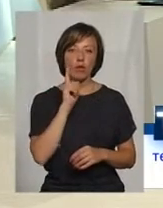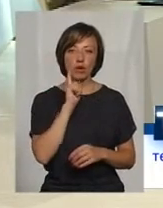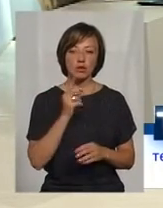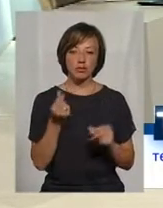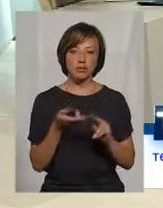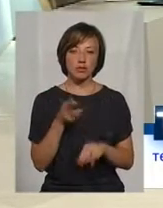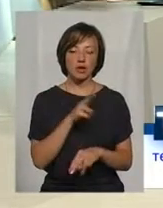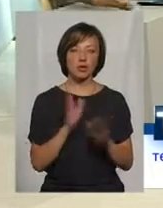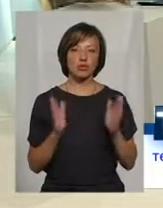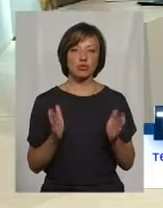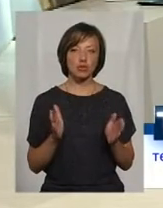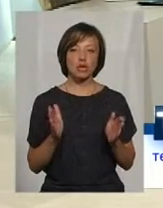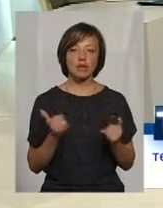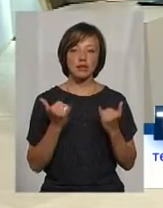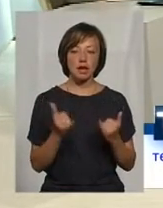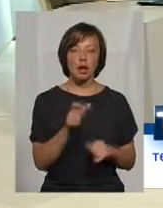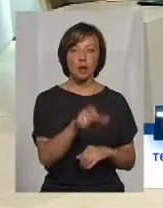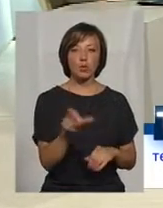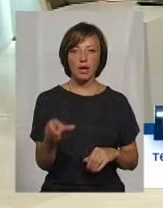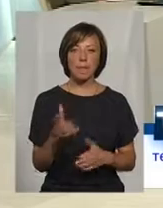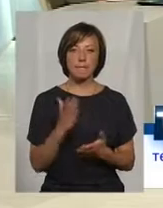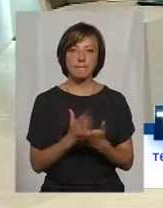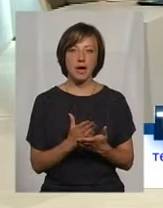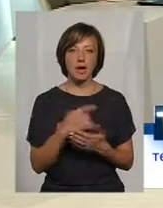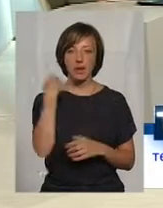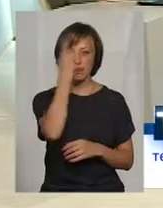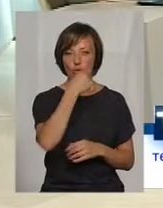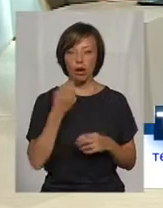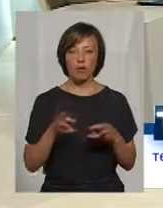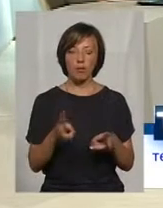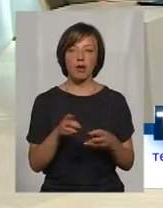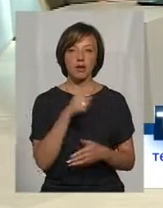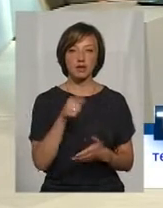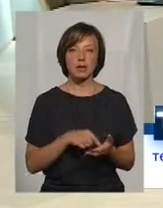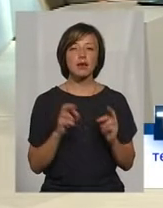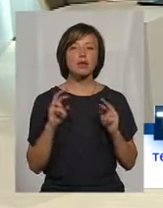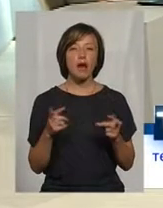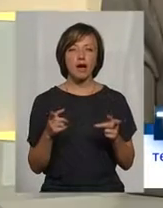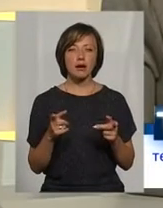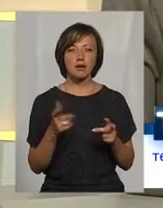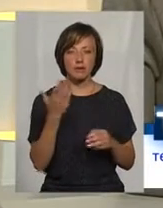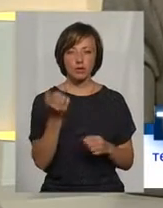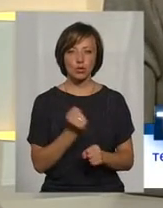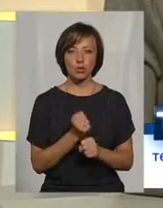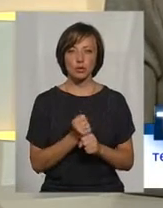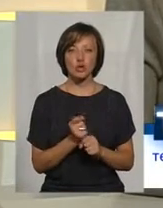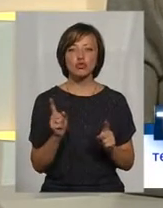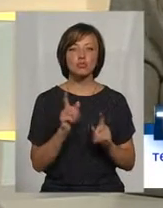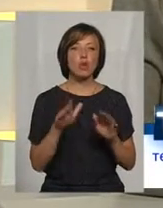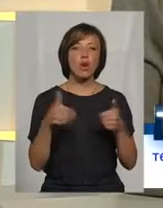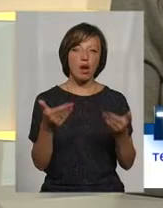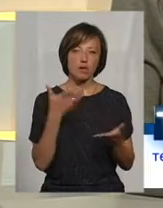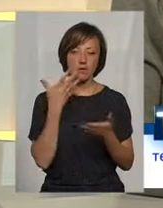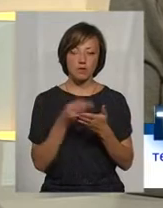монетизуються лише для тих, хто має індивідуальне опалення. Яким чином йдете, що радити